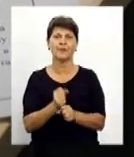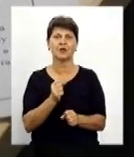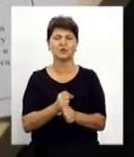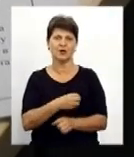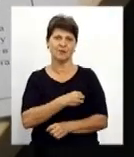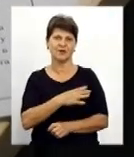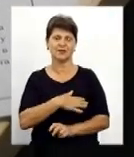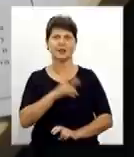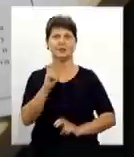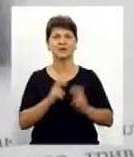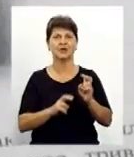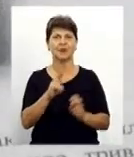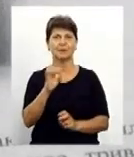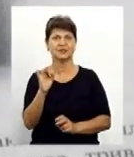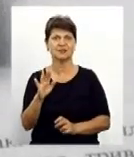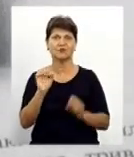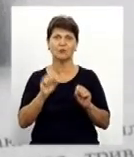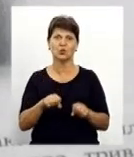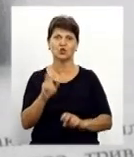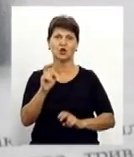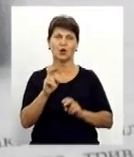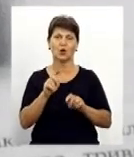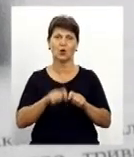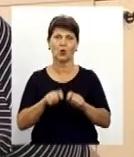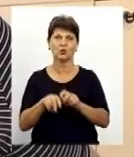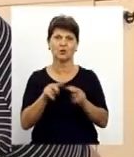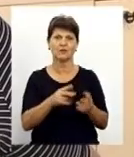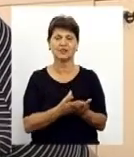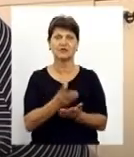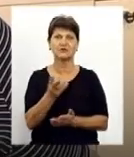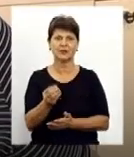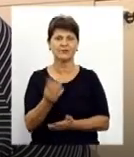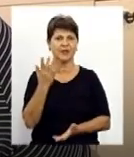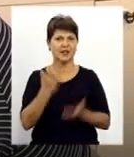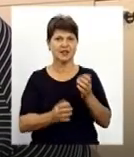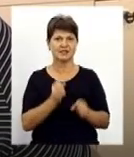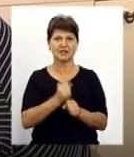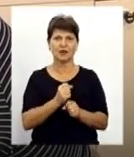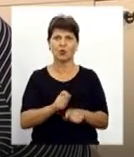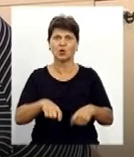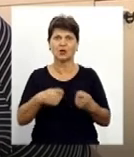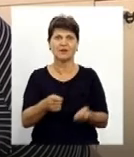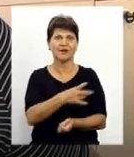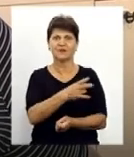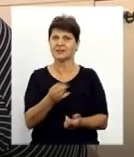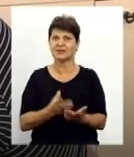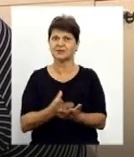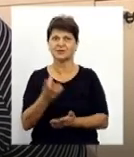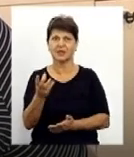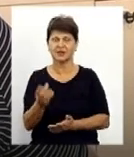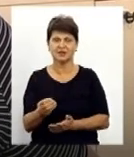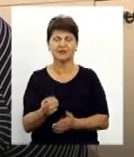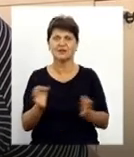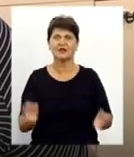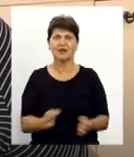приватних підприємців. Він може контролювати сплачення внесків. Якщо роботодавець не сплатив ніяких внесків до пенсійного